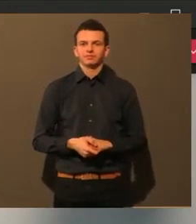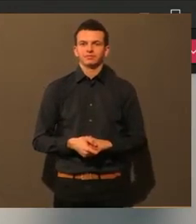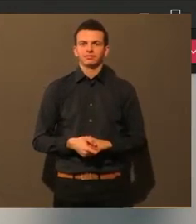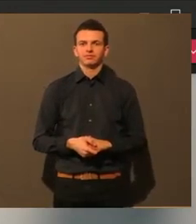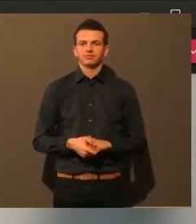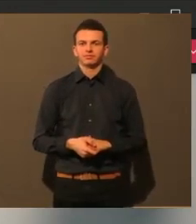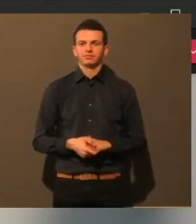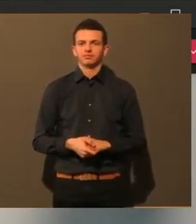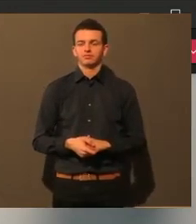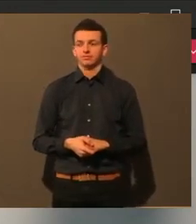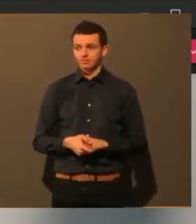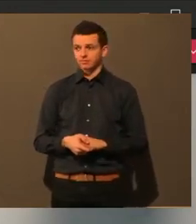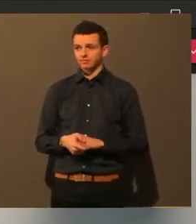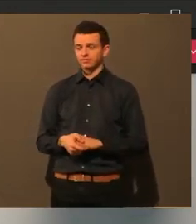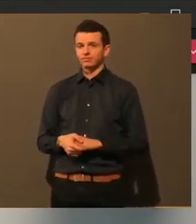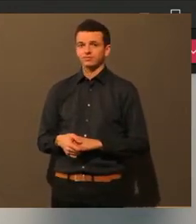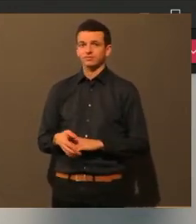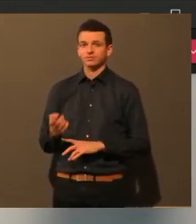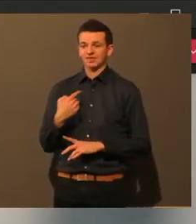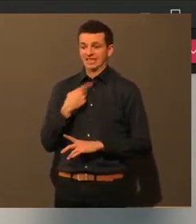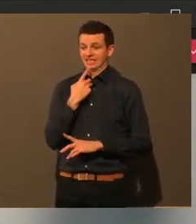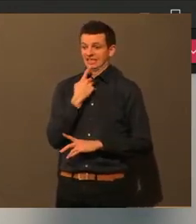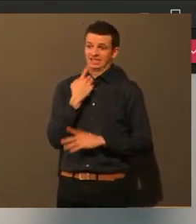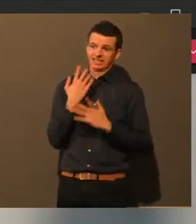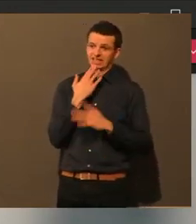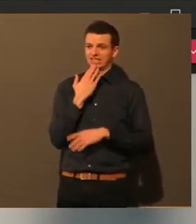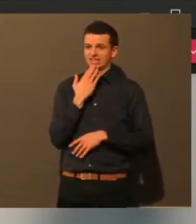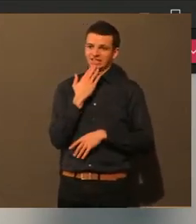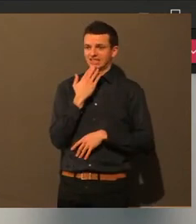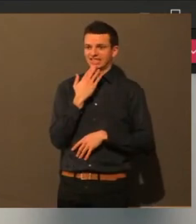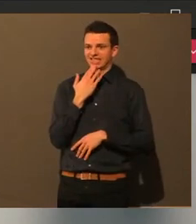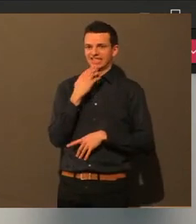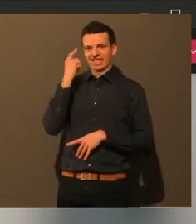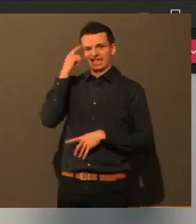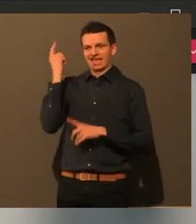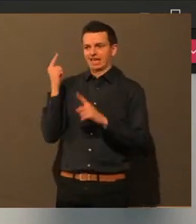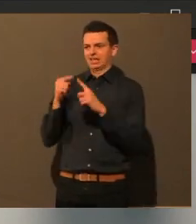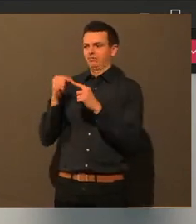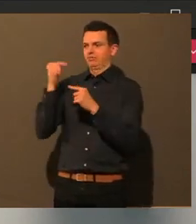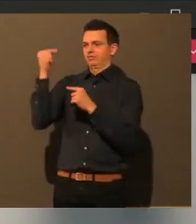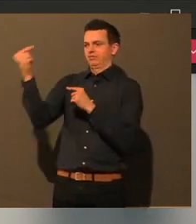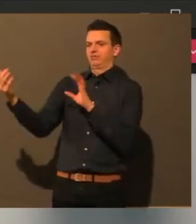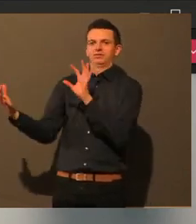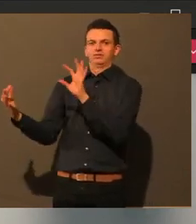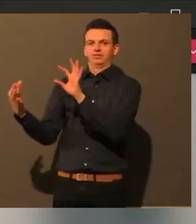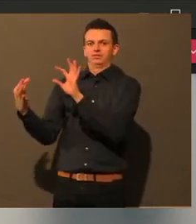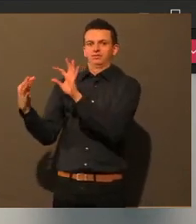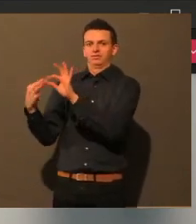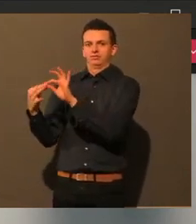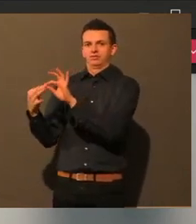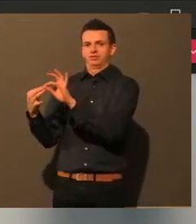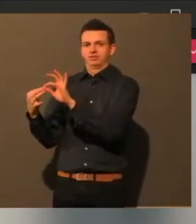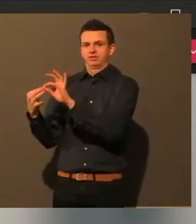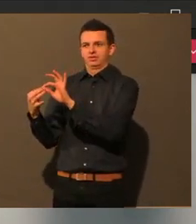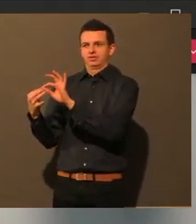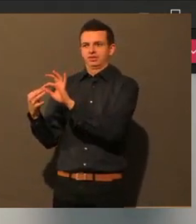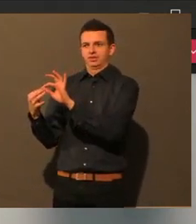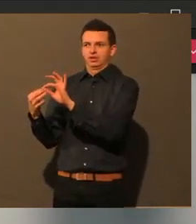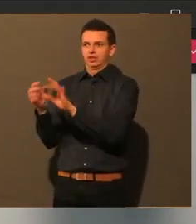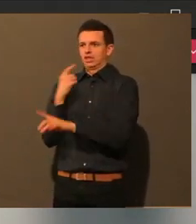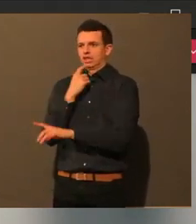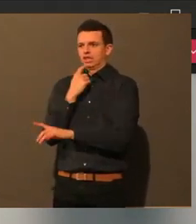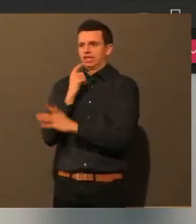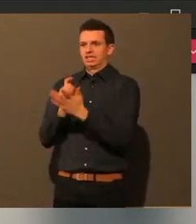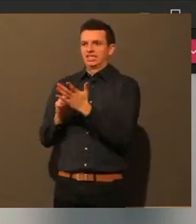Ich dachte jetzt ehrlich, ich komme etwas später dran. Also wenn noch jemand da dazu was sagen möchte, weil ich hätte auch noch